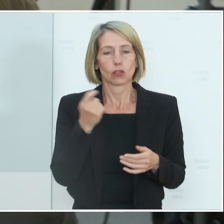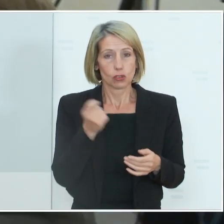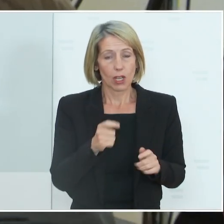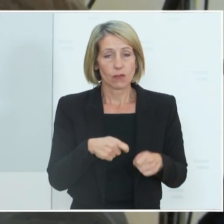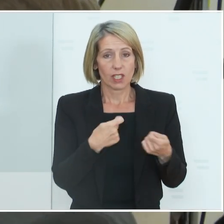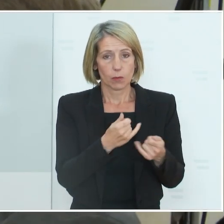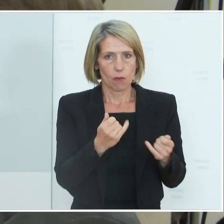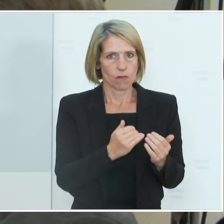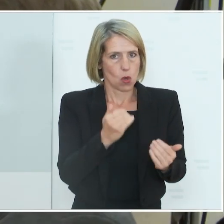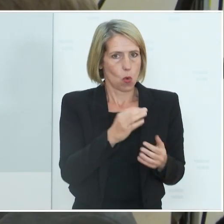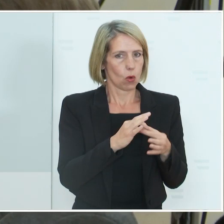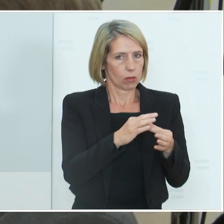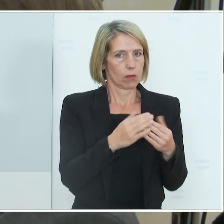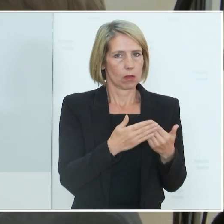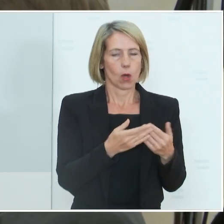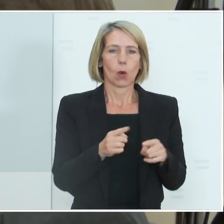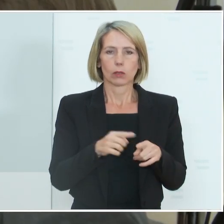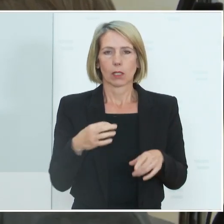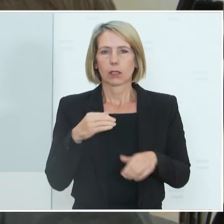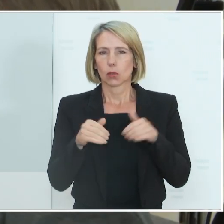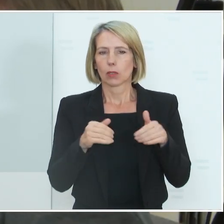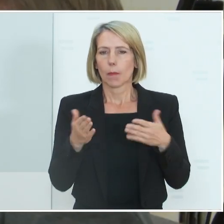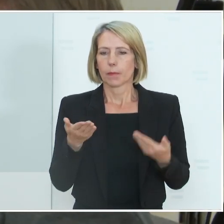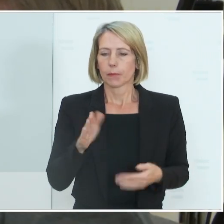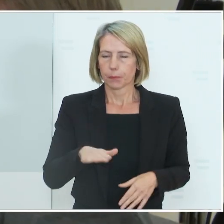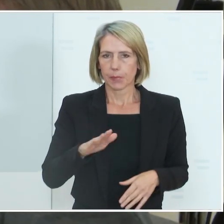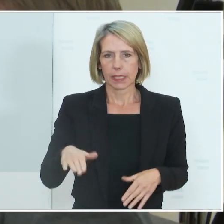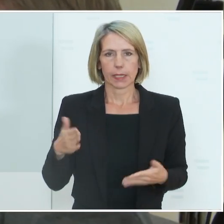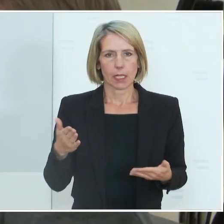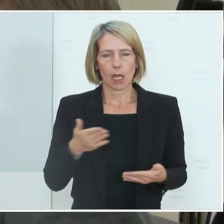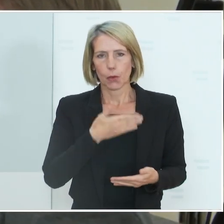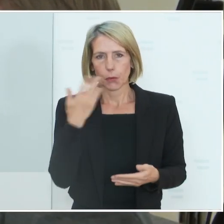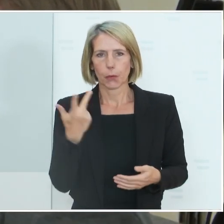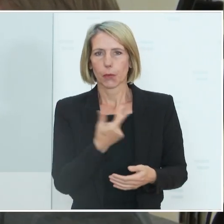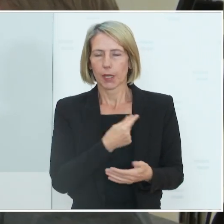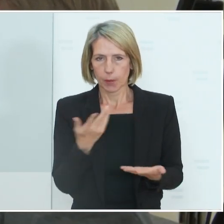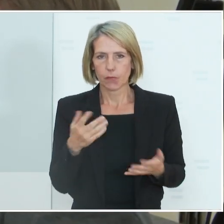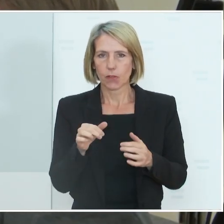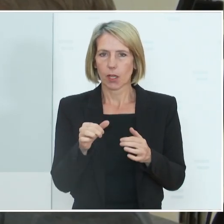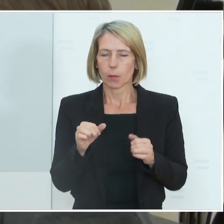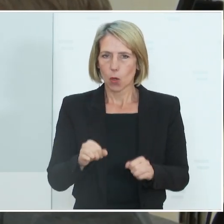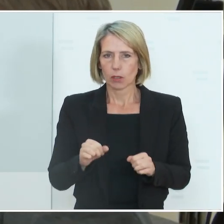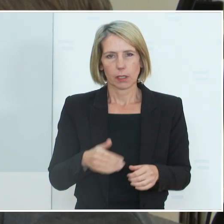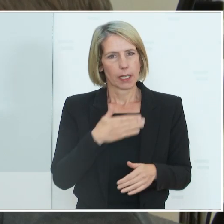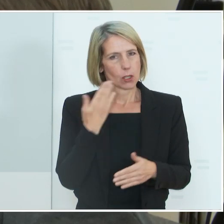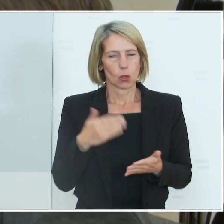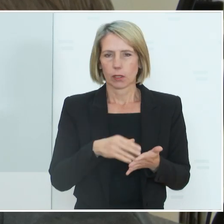wäre an den Herrn Gesundheitsminister. Sie haben es angesprochen, dass es für die Kinder noch keine Impfmöglichkeit da ist. Geht es da absehbar, wann hier